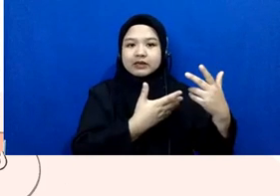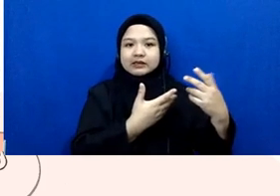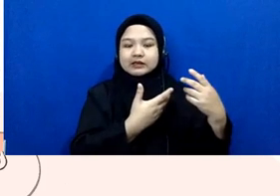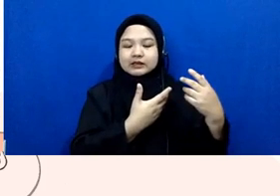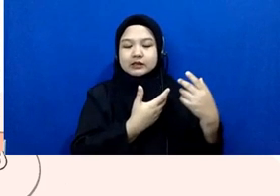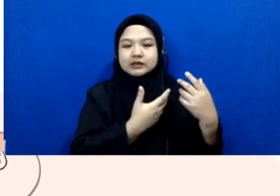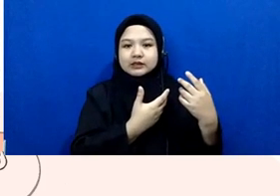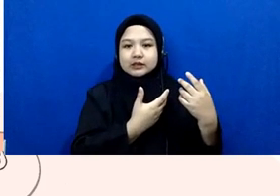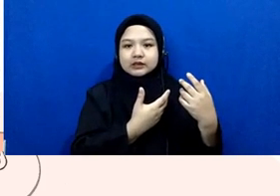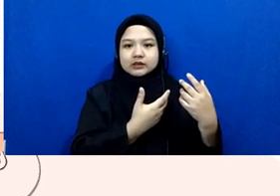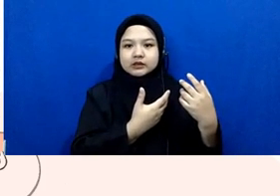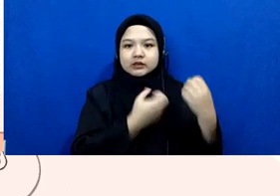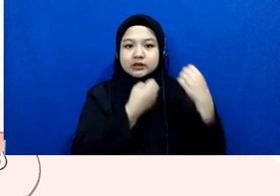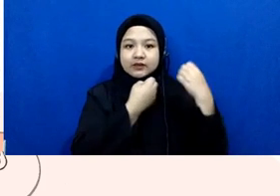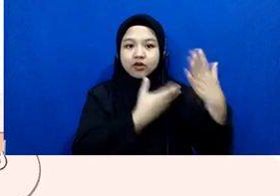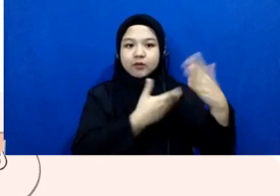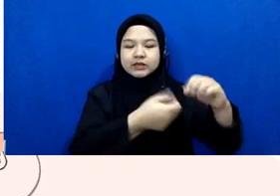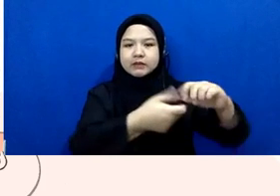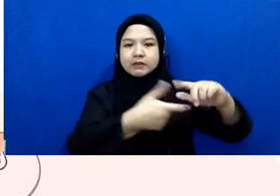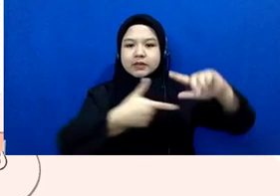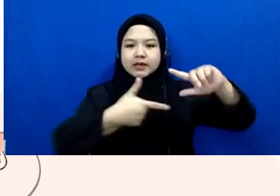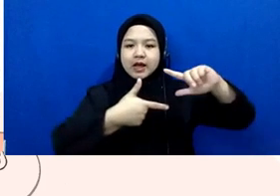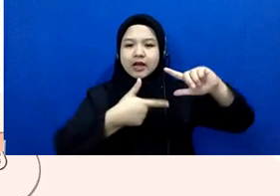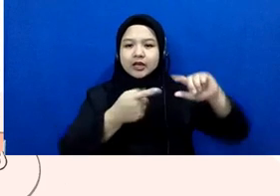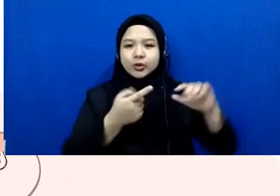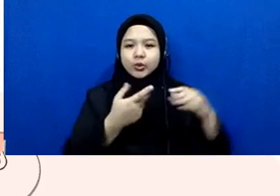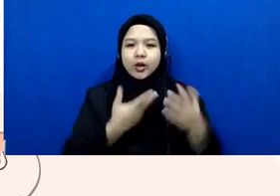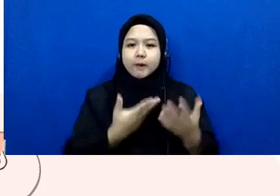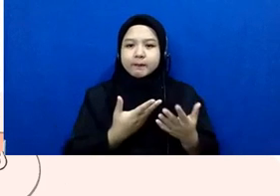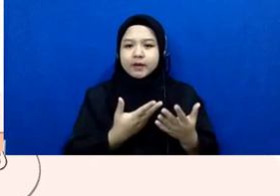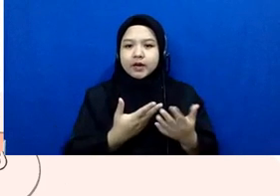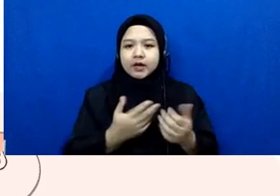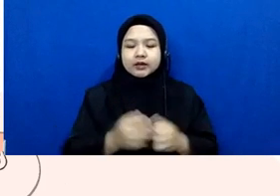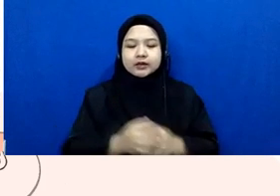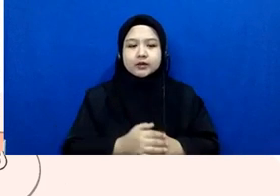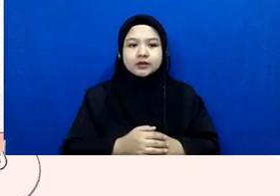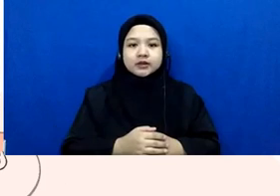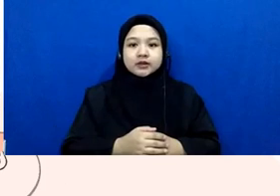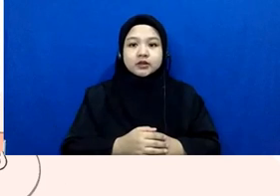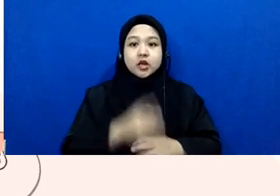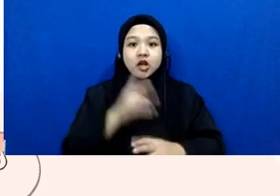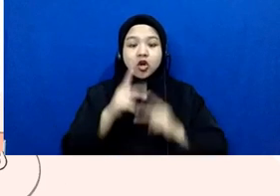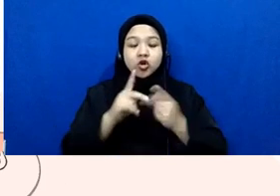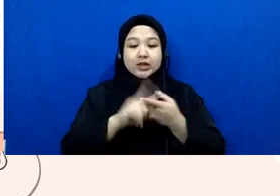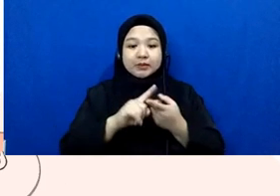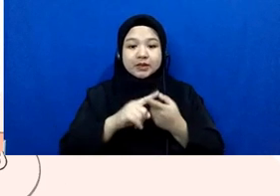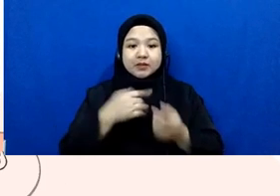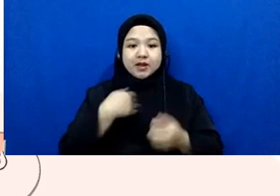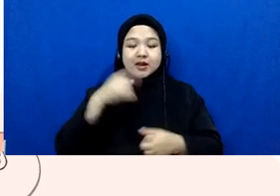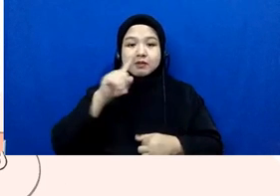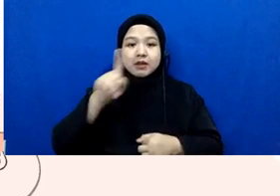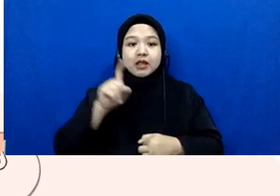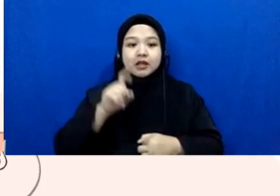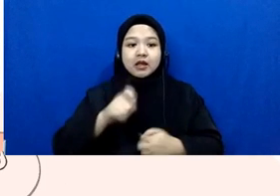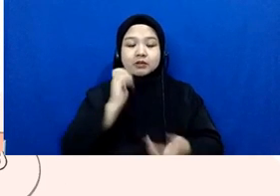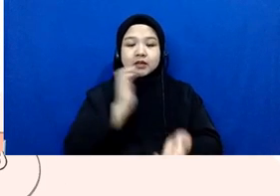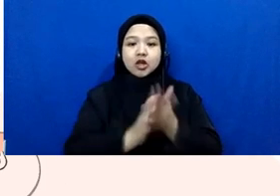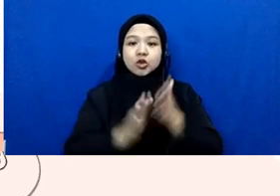kategori informasi pembingkai hemat saya ini kalau teman-teman ada pertanyaan silakan ya